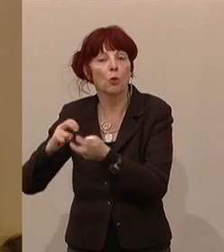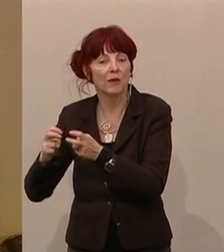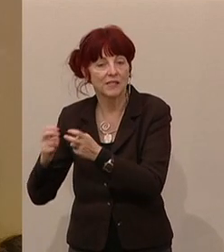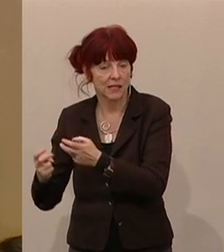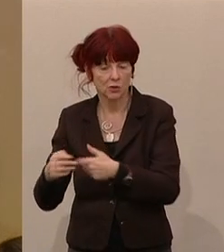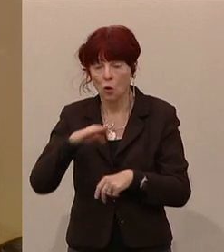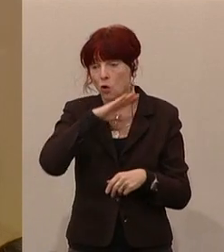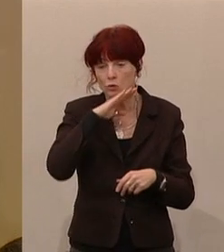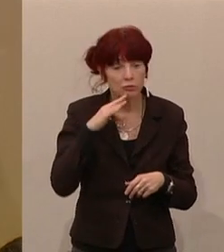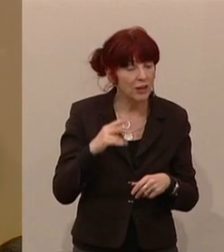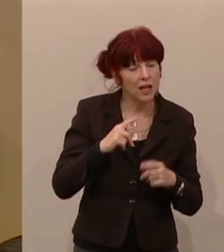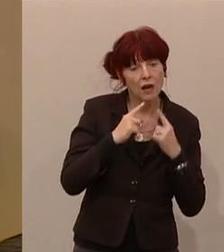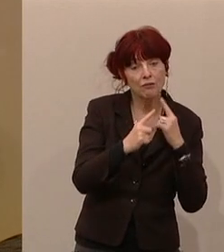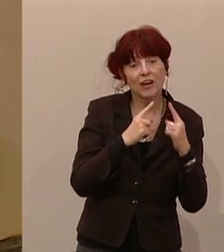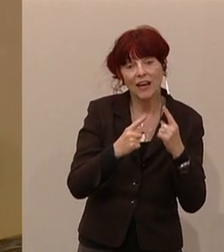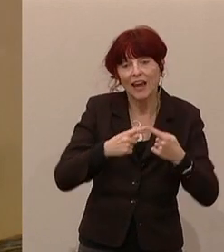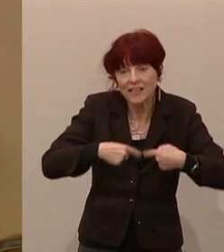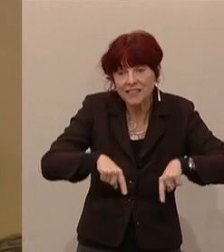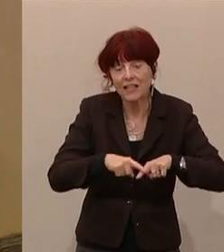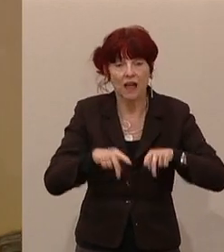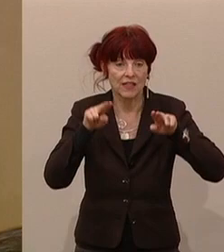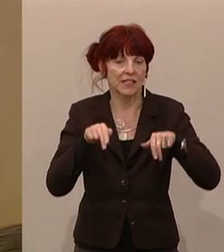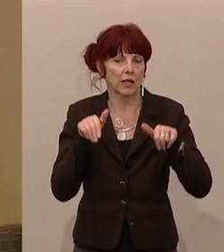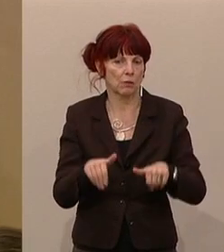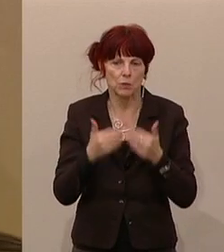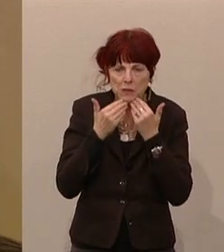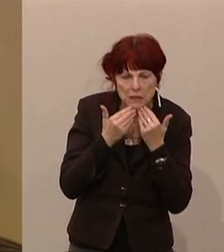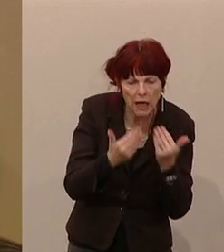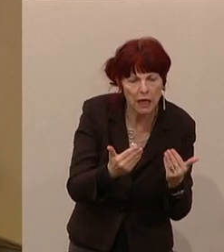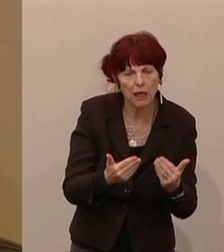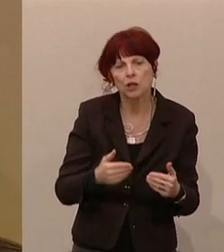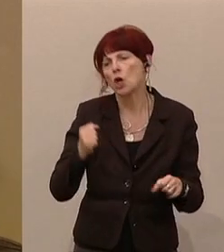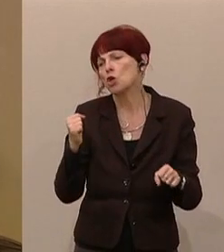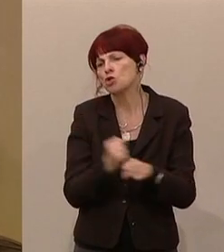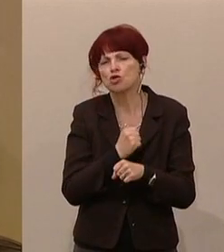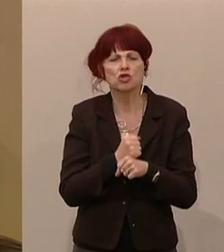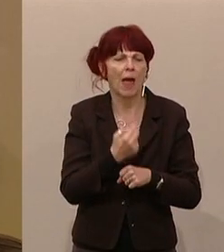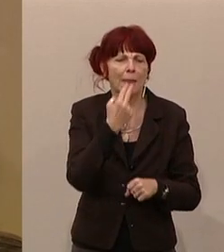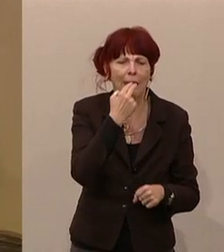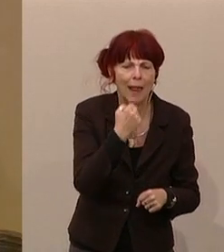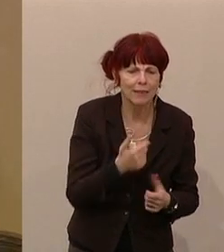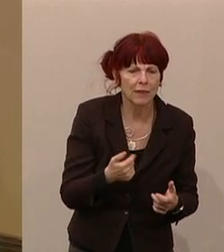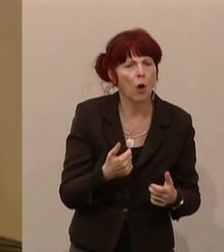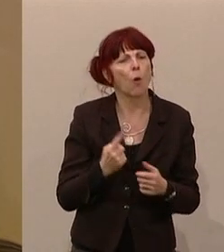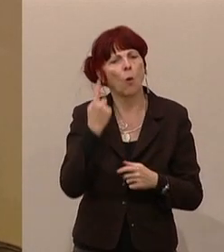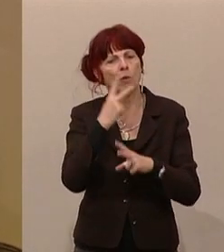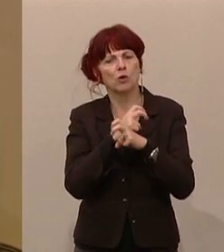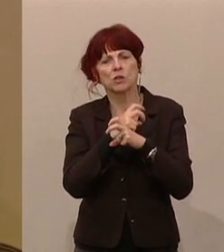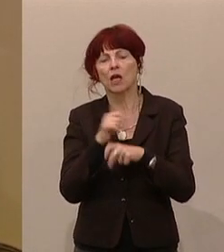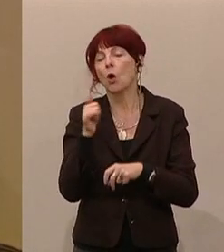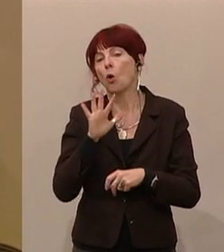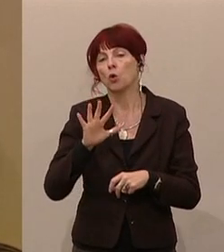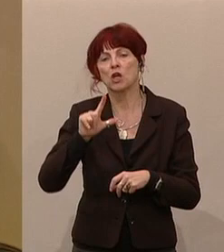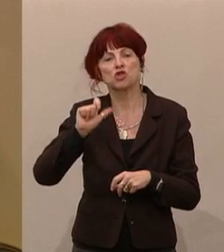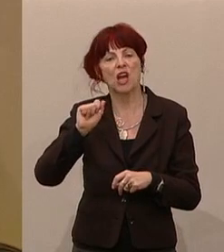Landesräten, Verkehrslandesräten bedanken, das sei jetzt der Günther Steinkellner aus Oberösterreich oder der Kollege Schleritzko aus